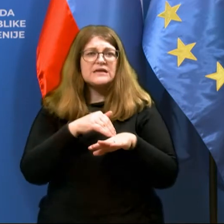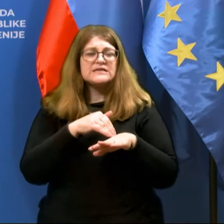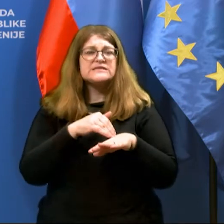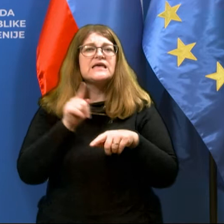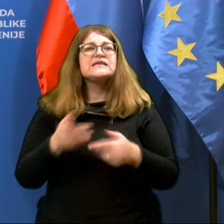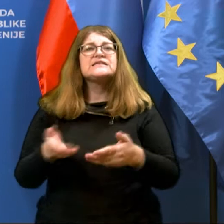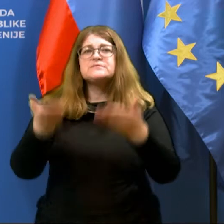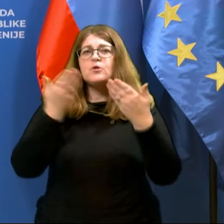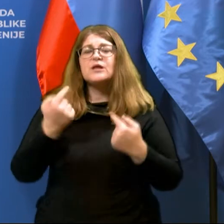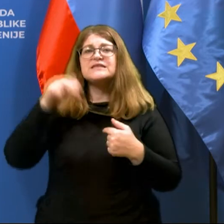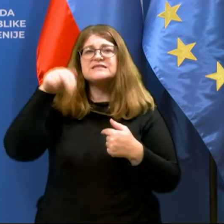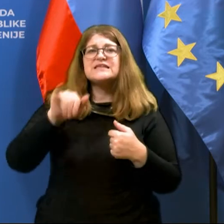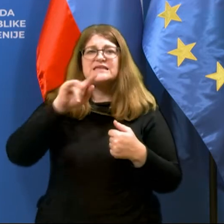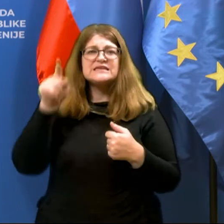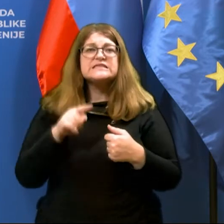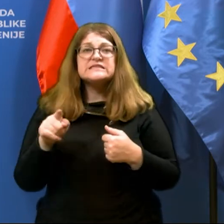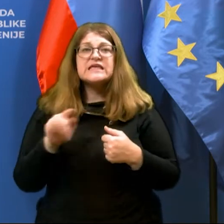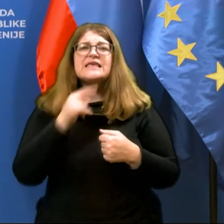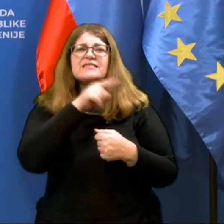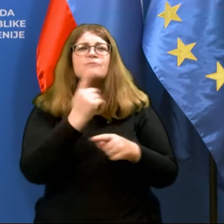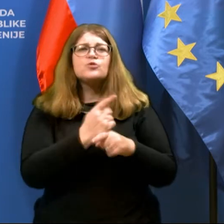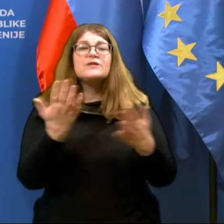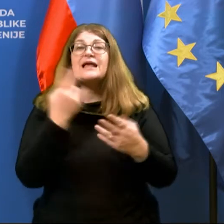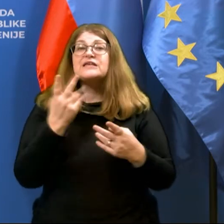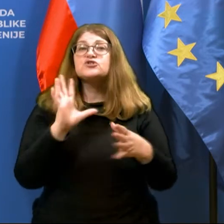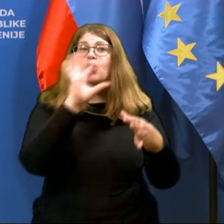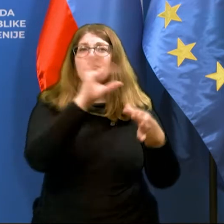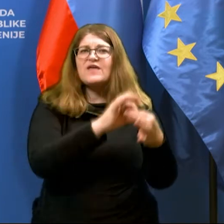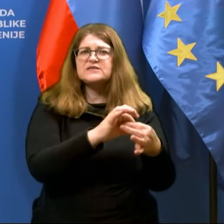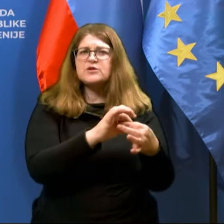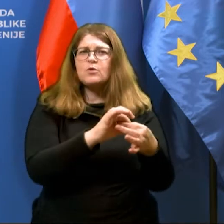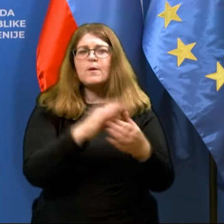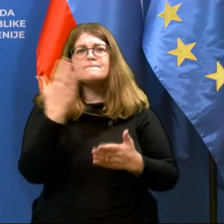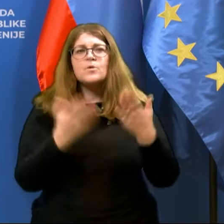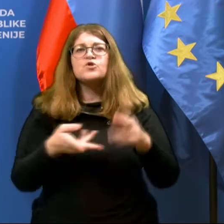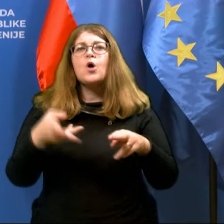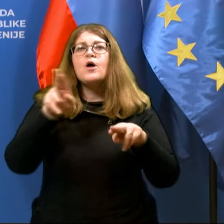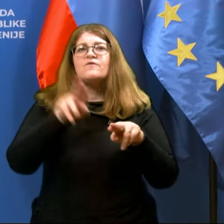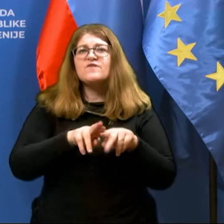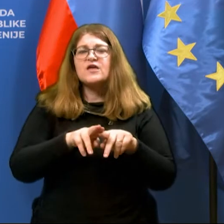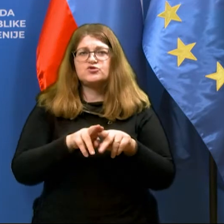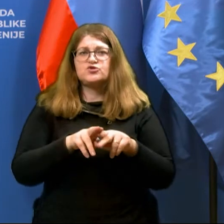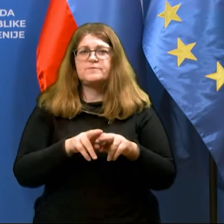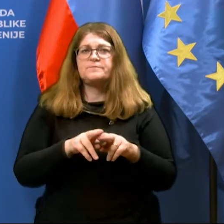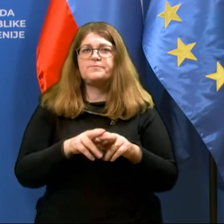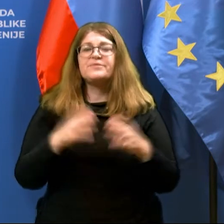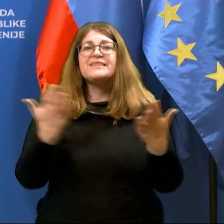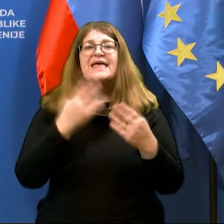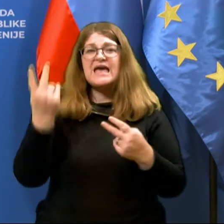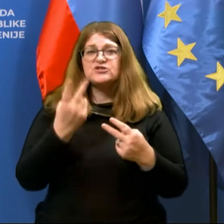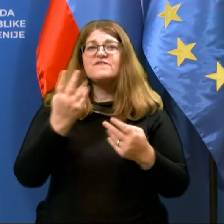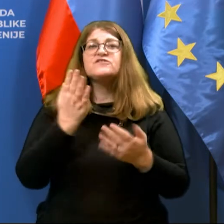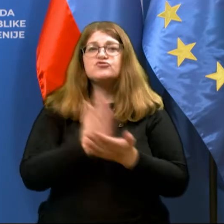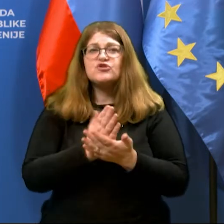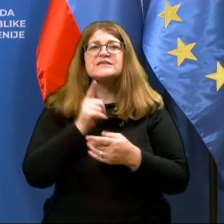jih dobili z Nacionalnega inštituta, je tam tudi nekaj slovencev oziroma morda celo več, tudi nekaj slovencev je že s tem